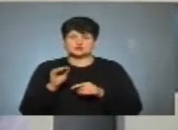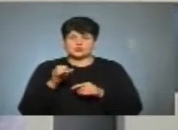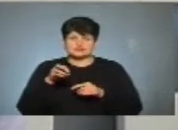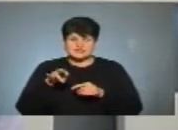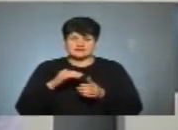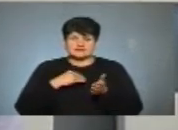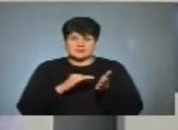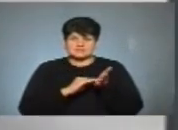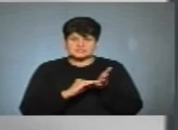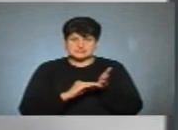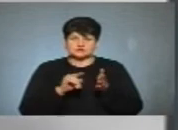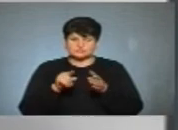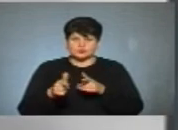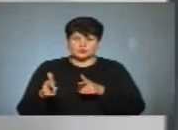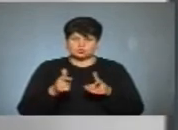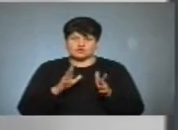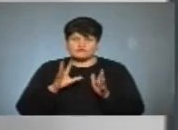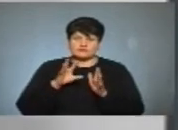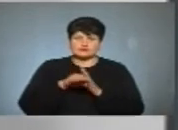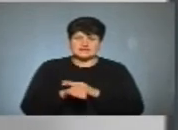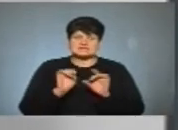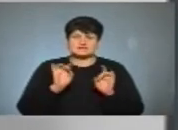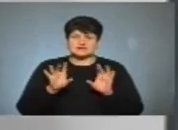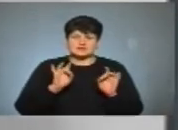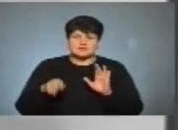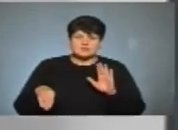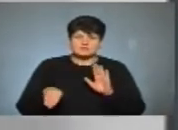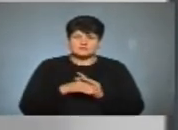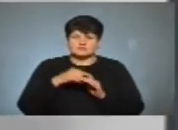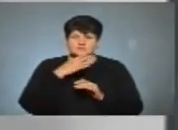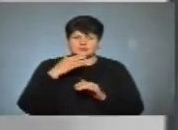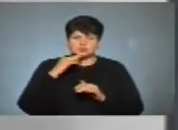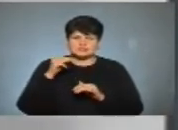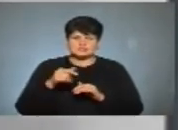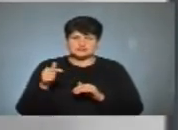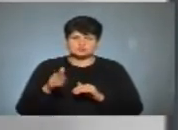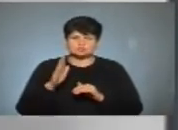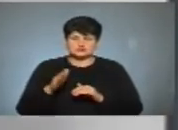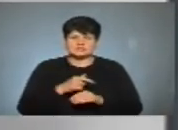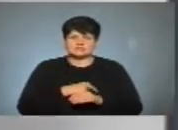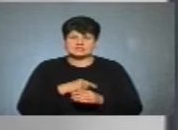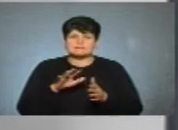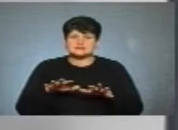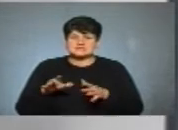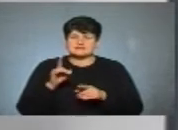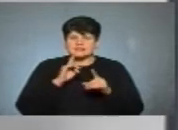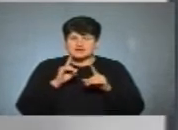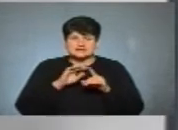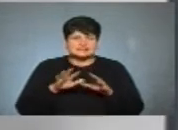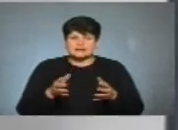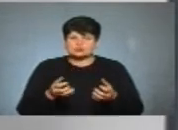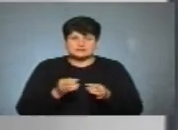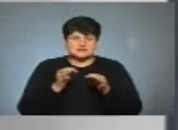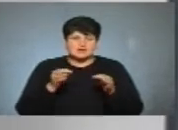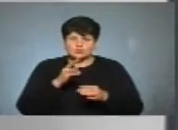тобто ви хочете сказати, що готові вкласти в рекламу і підкуп сотні тисяч гривень і стати дебутатами місцевих рад, які, згідно закону, не отримують на це